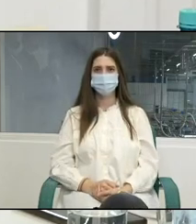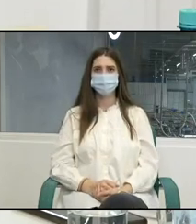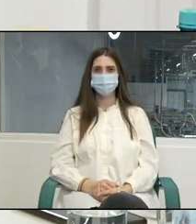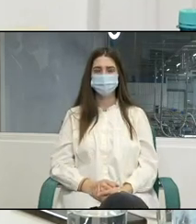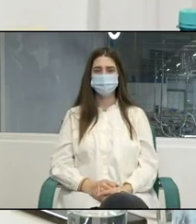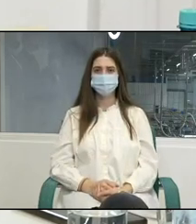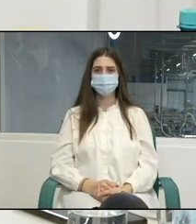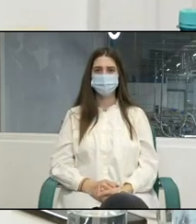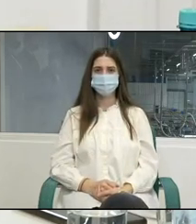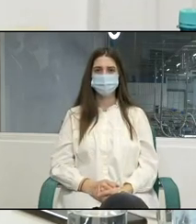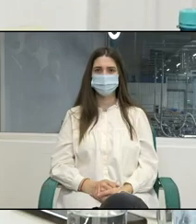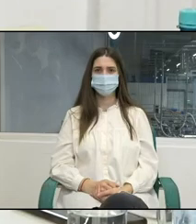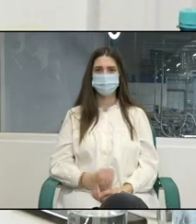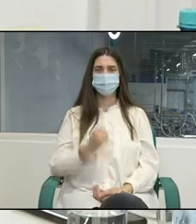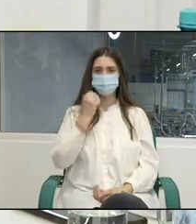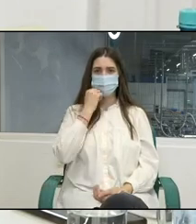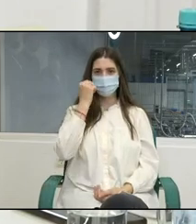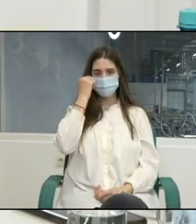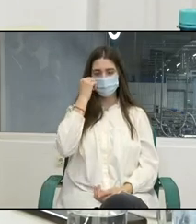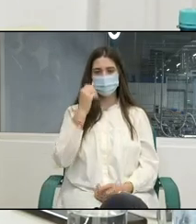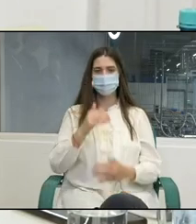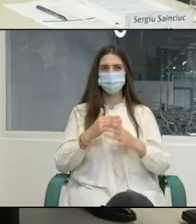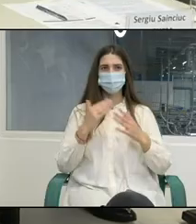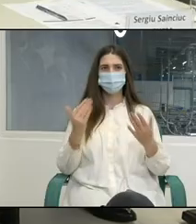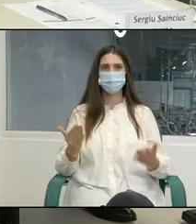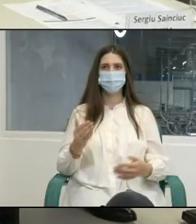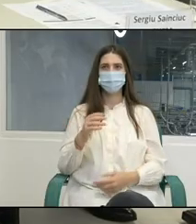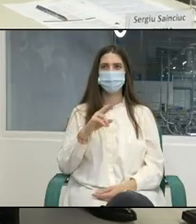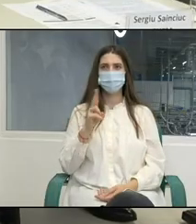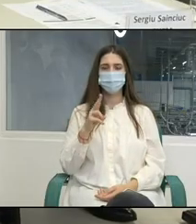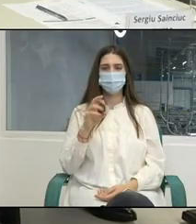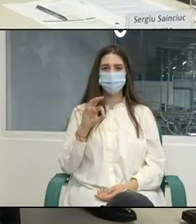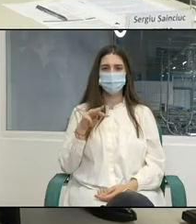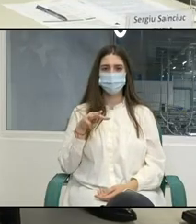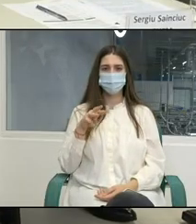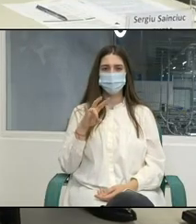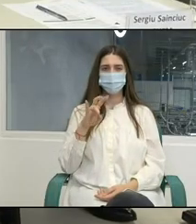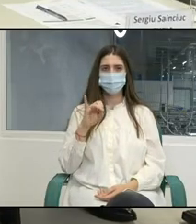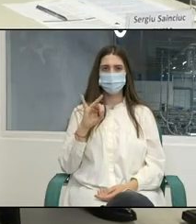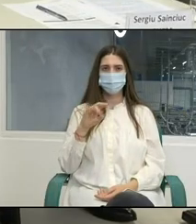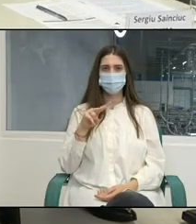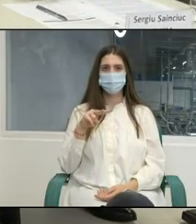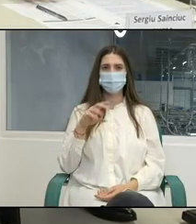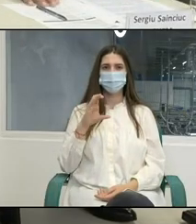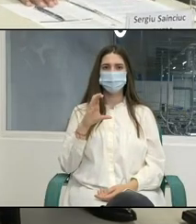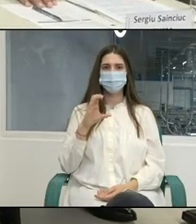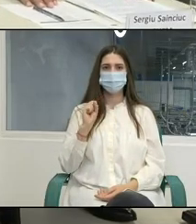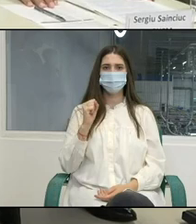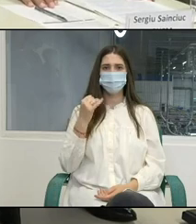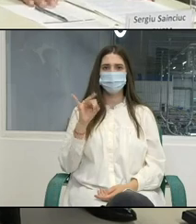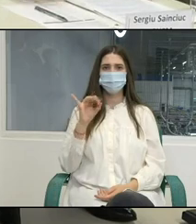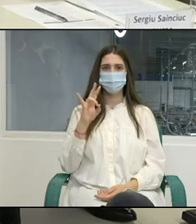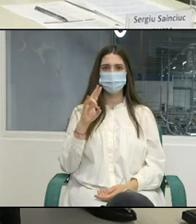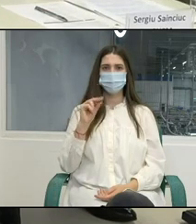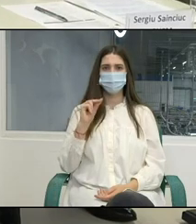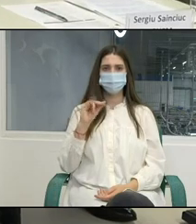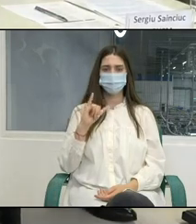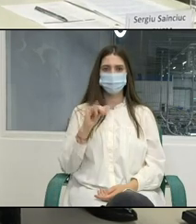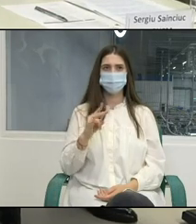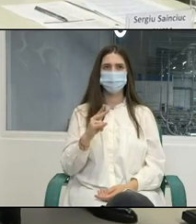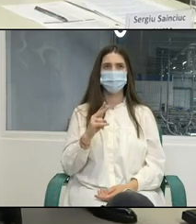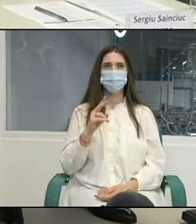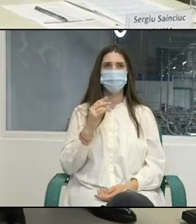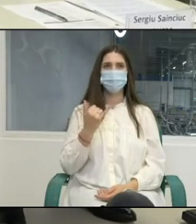Mulțumesc mult domnule Sainciu mai avem o întrebare de la Ziarul Național întrebarea este adresată către domnul Cerescu